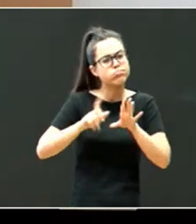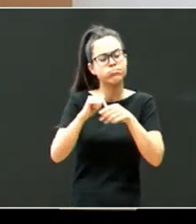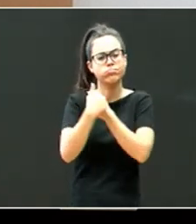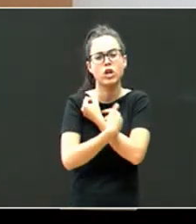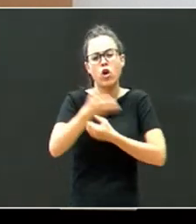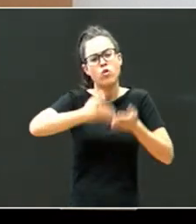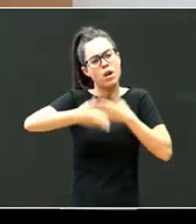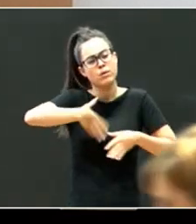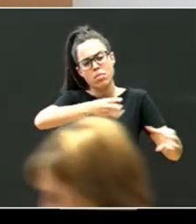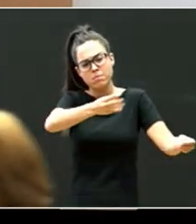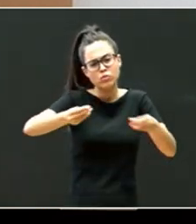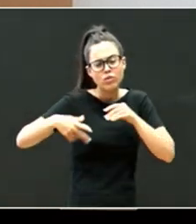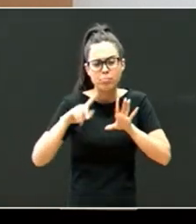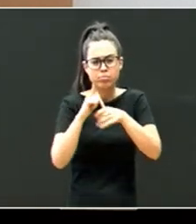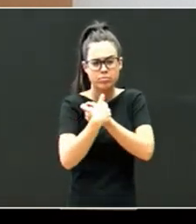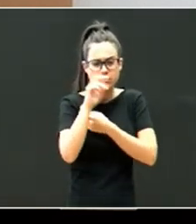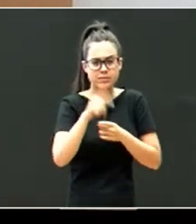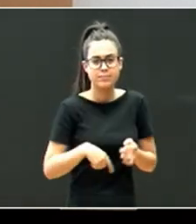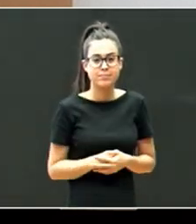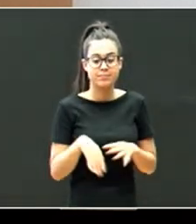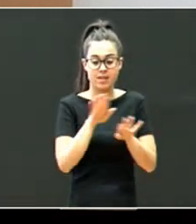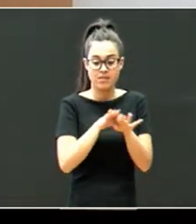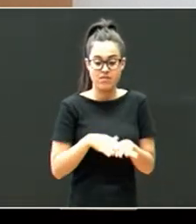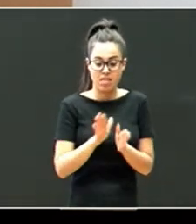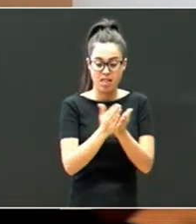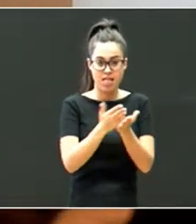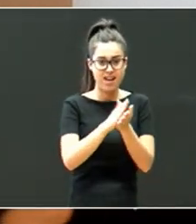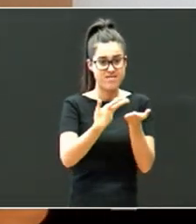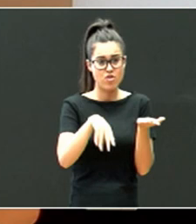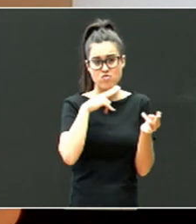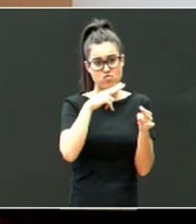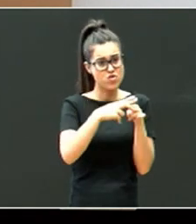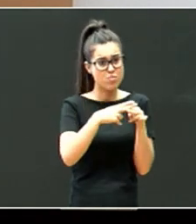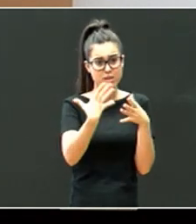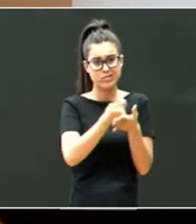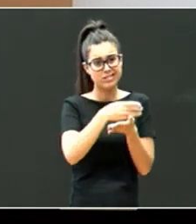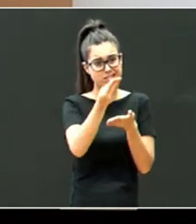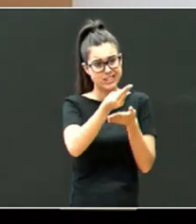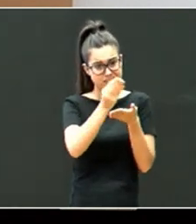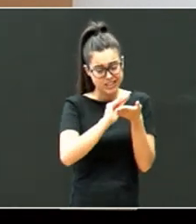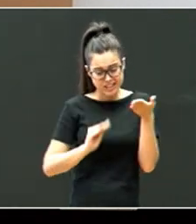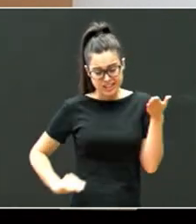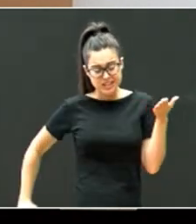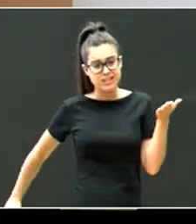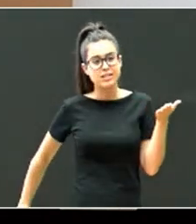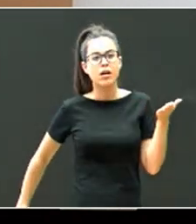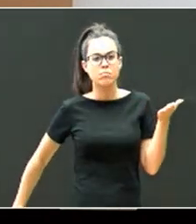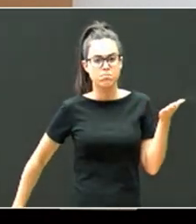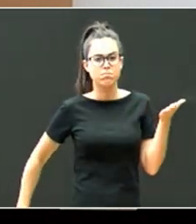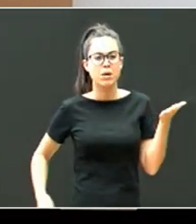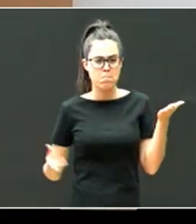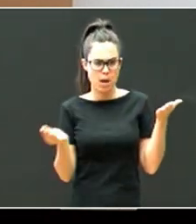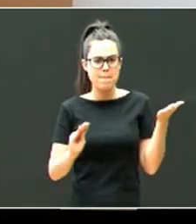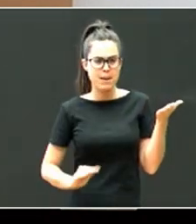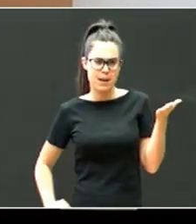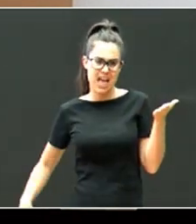kolaborazio asko egon dira, eta liburuan agertzen diren izenak ere, horrein baino gehiago ere bat daude.